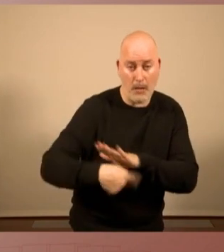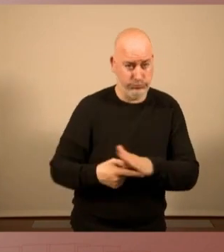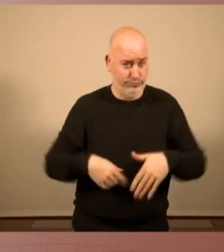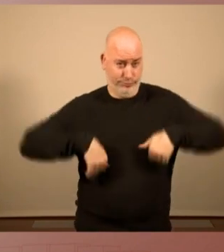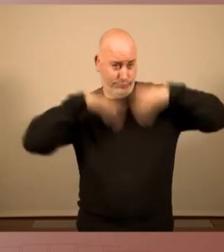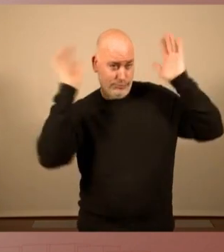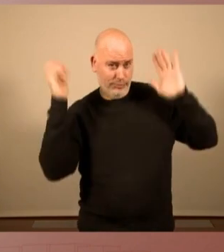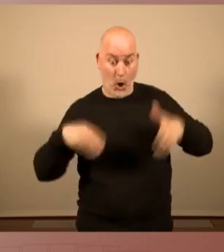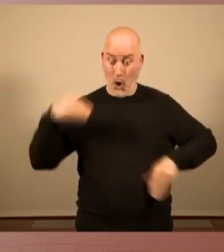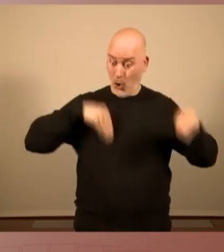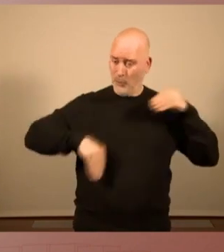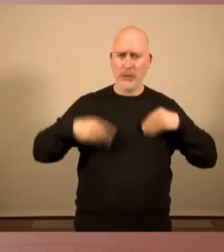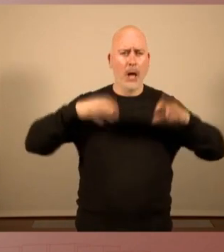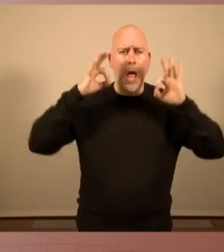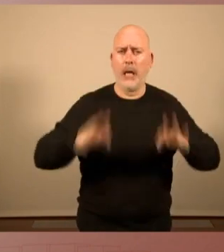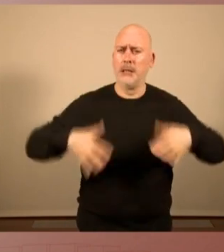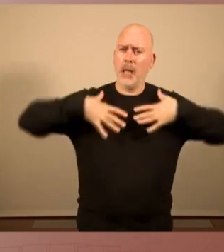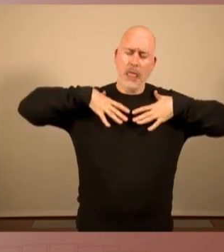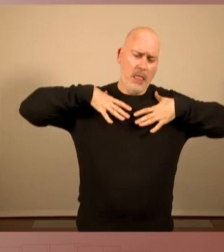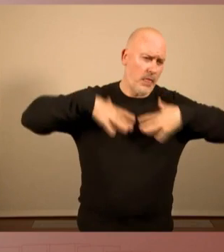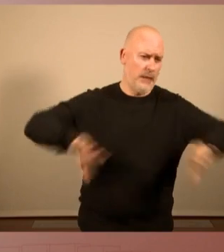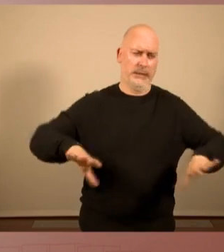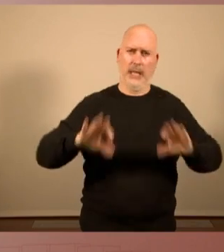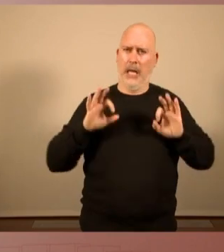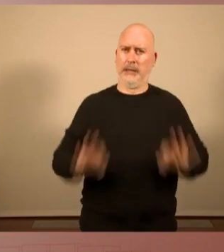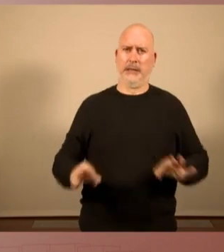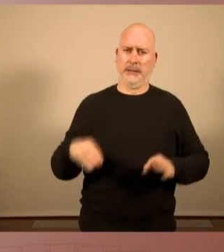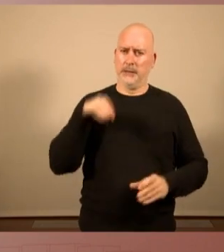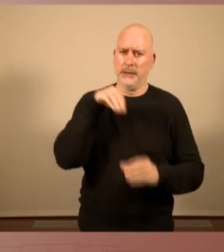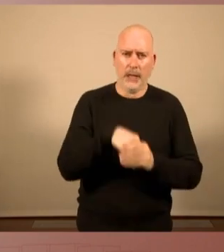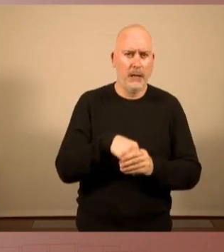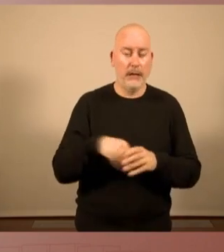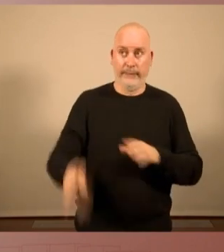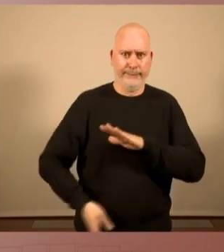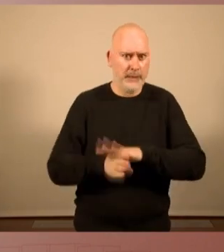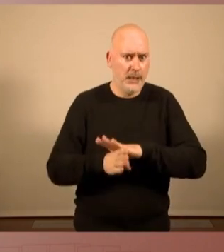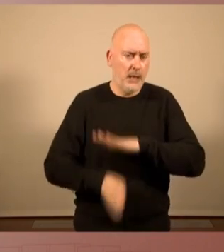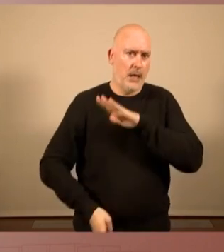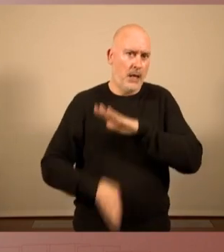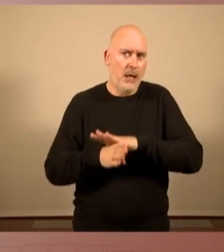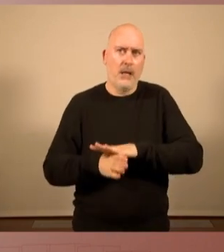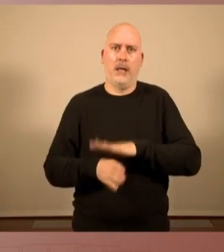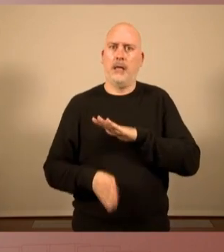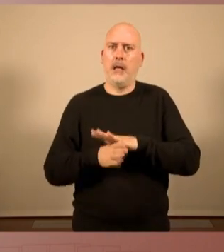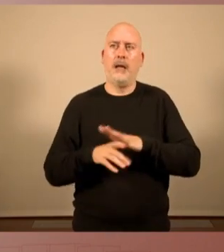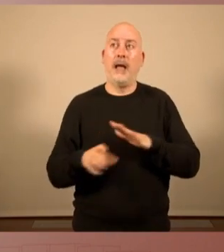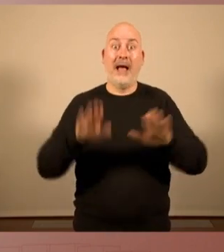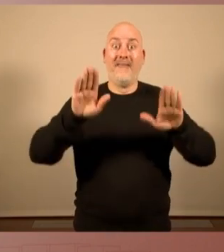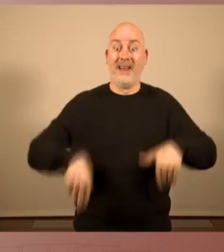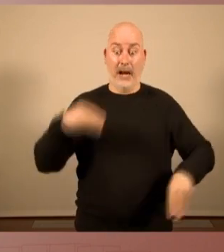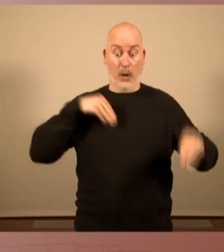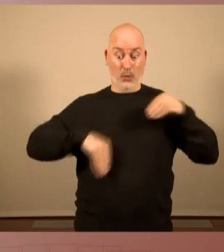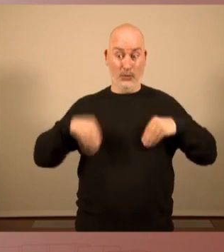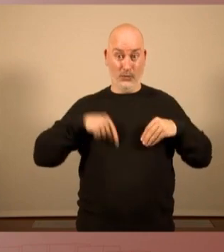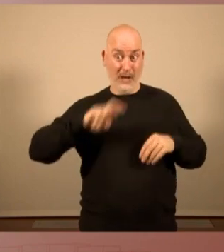sistèmic i sistemàtic, la corrupció que està utilitzant els recursos